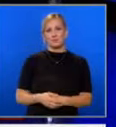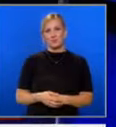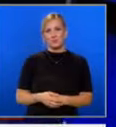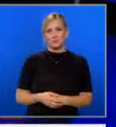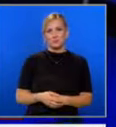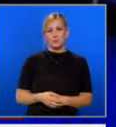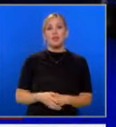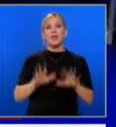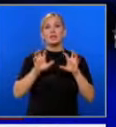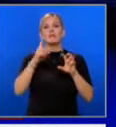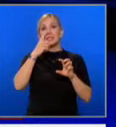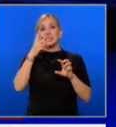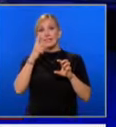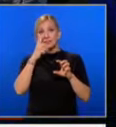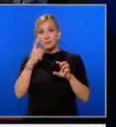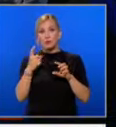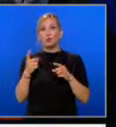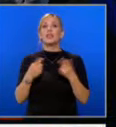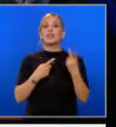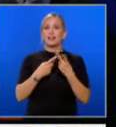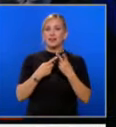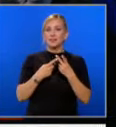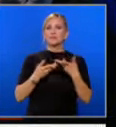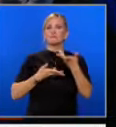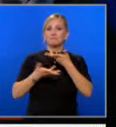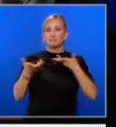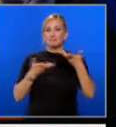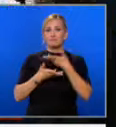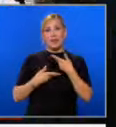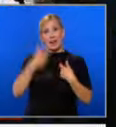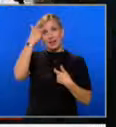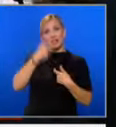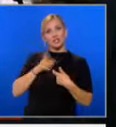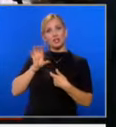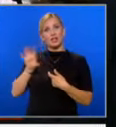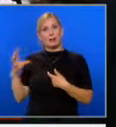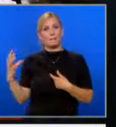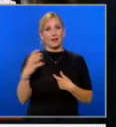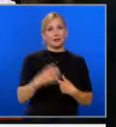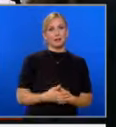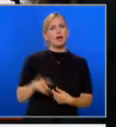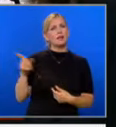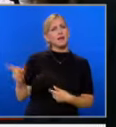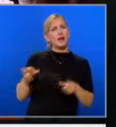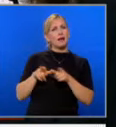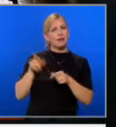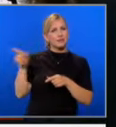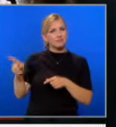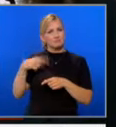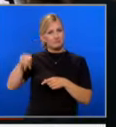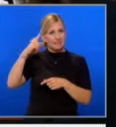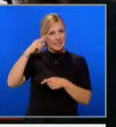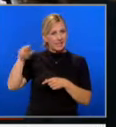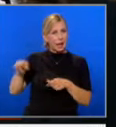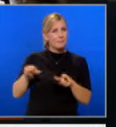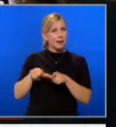90 минути телевизионно шоу. Наситено с лични нападки. Тя е марксист. Всички знаят, че тя